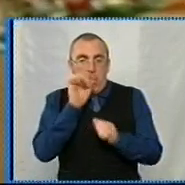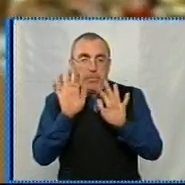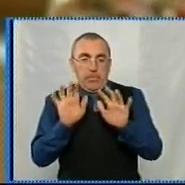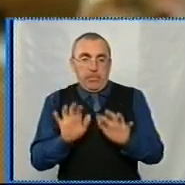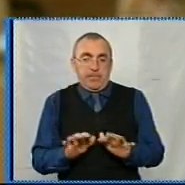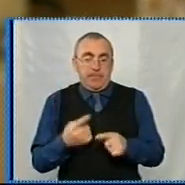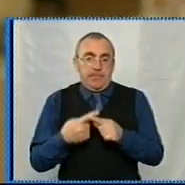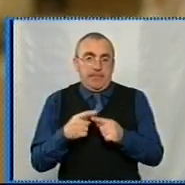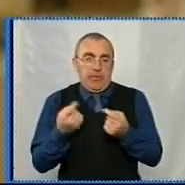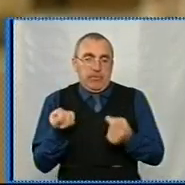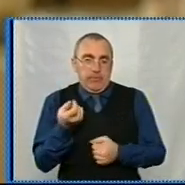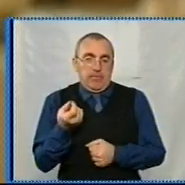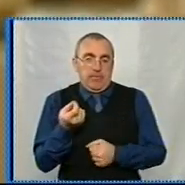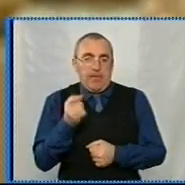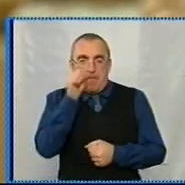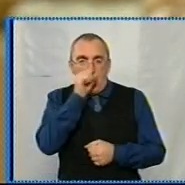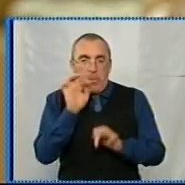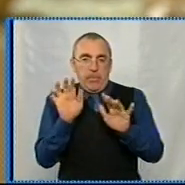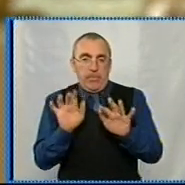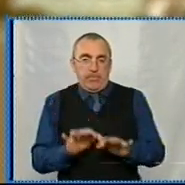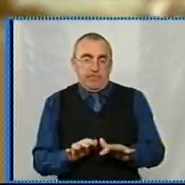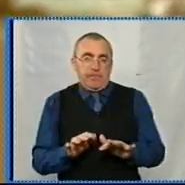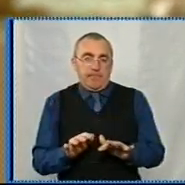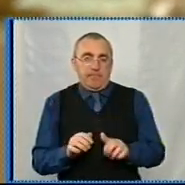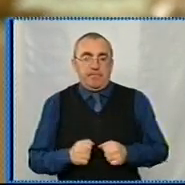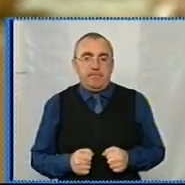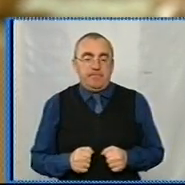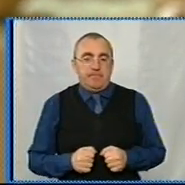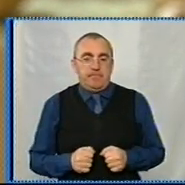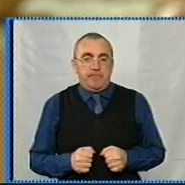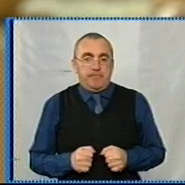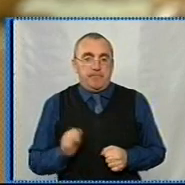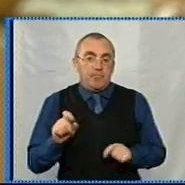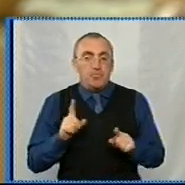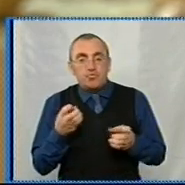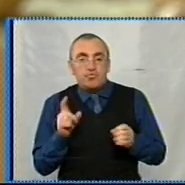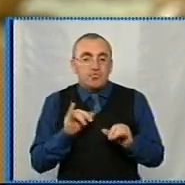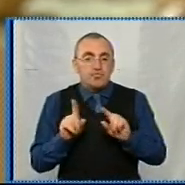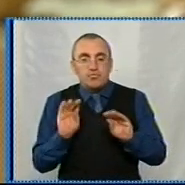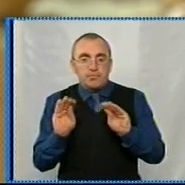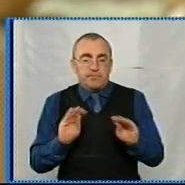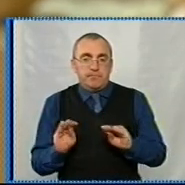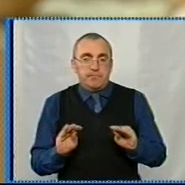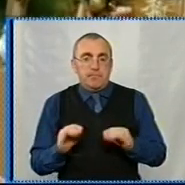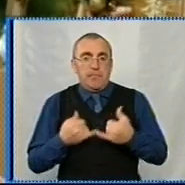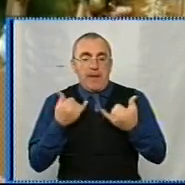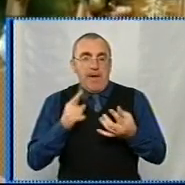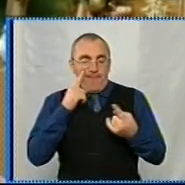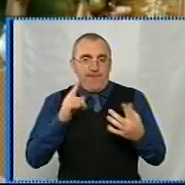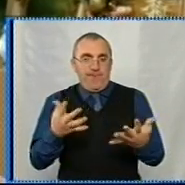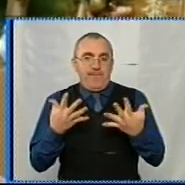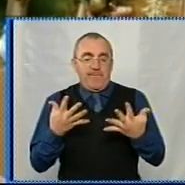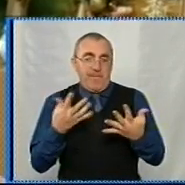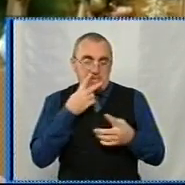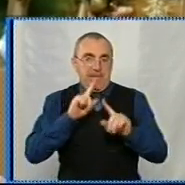знаєте, ось так трішки приморожу, десь бадіян приморожу, можливо, десь тут ще у мене для виразності. Дивіться,